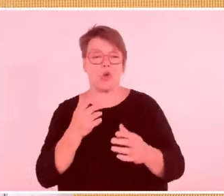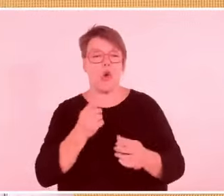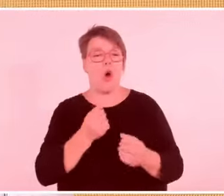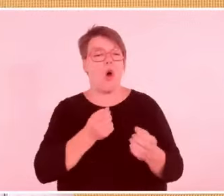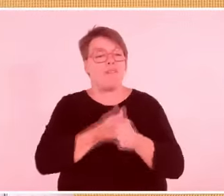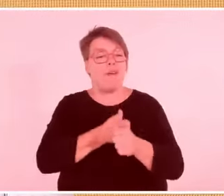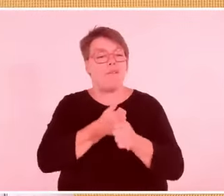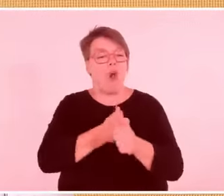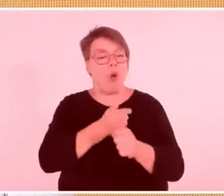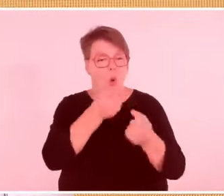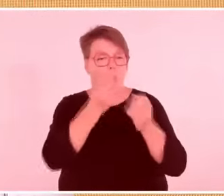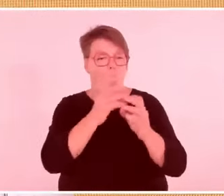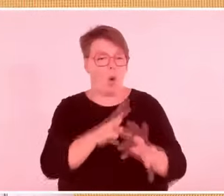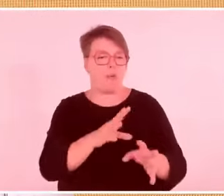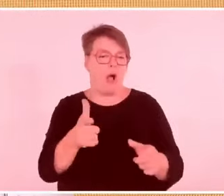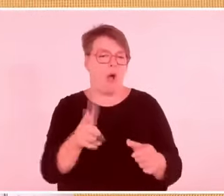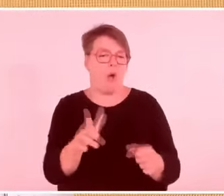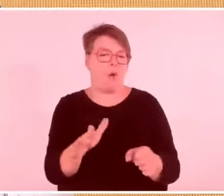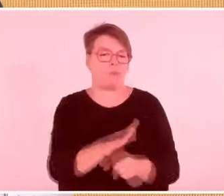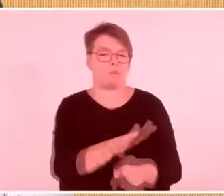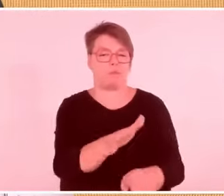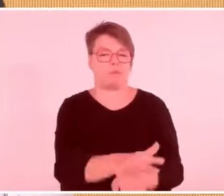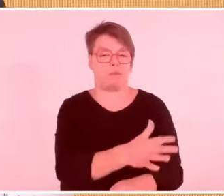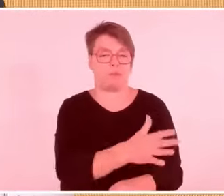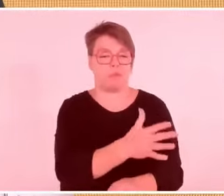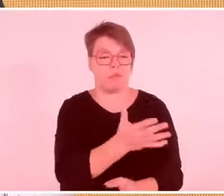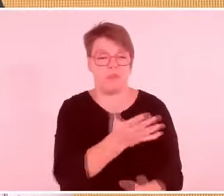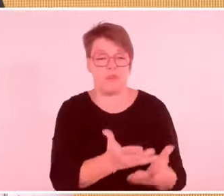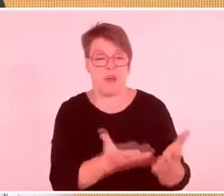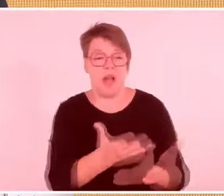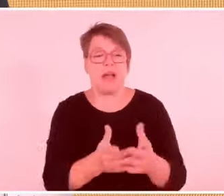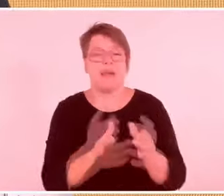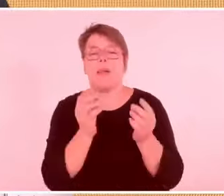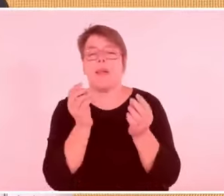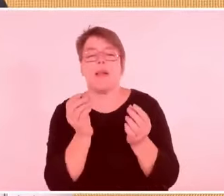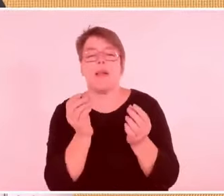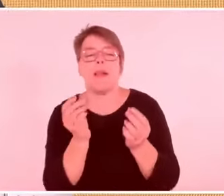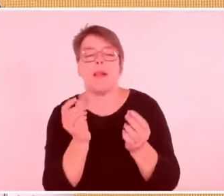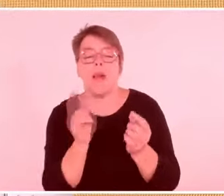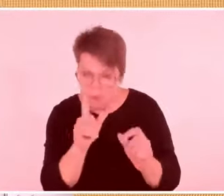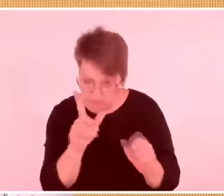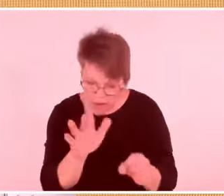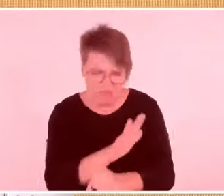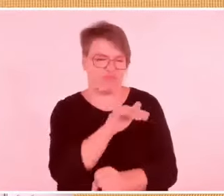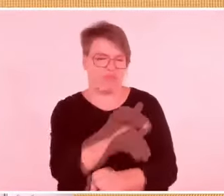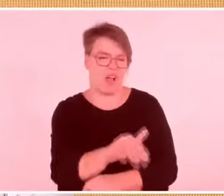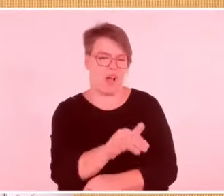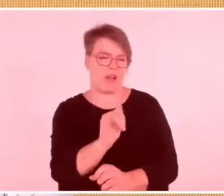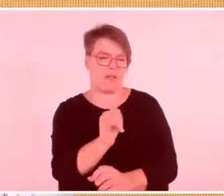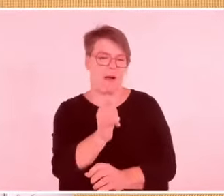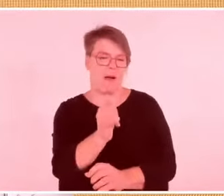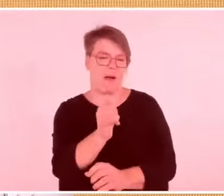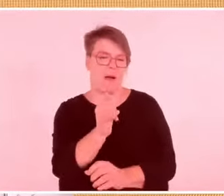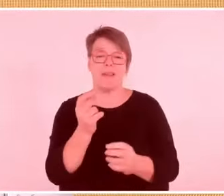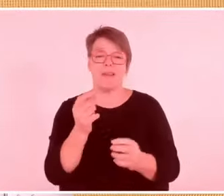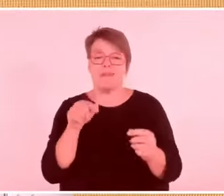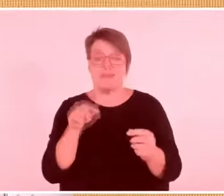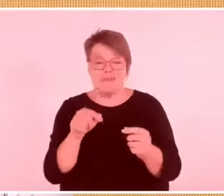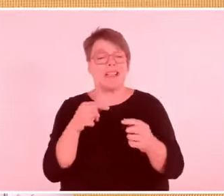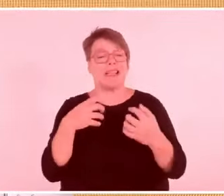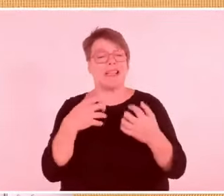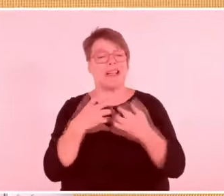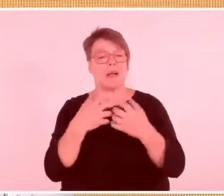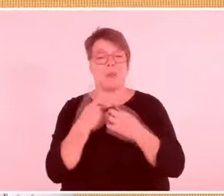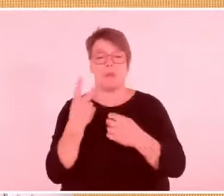Held aus dem 20. Jahrhundert insgesamt ist Marek Edelmann, ein polnischer Jude, der dies